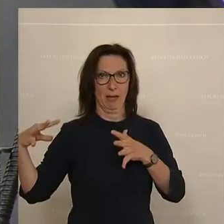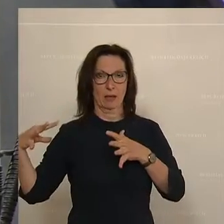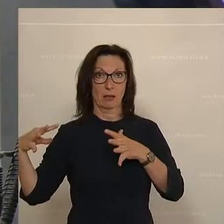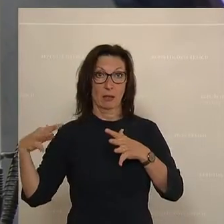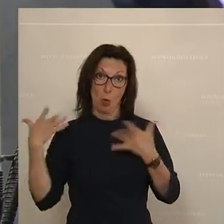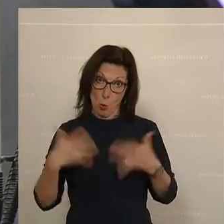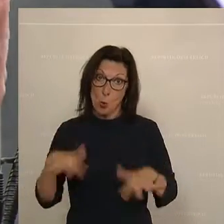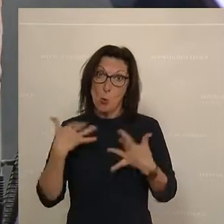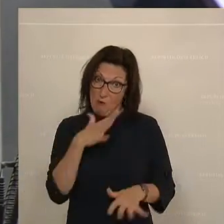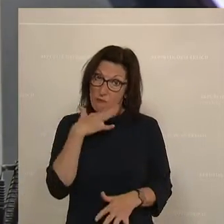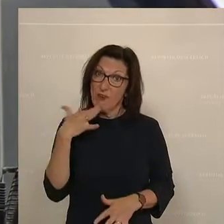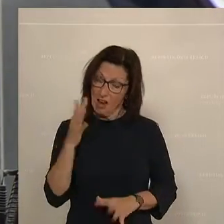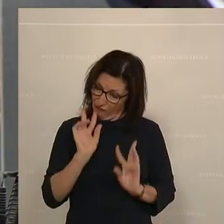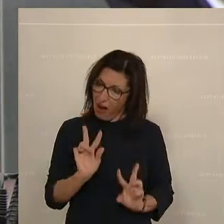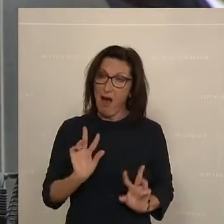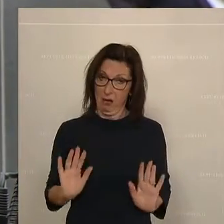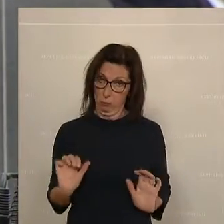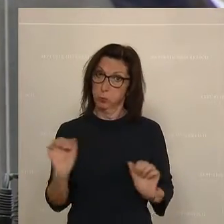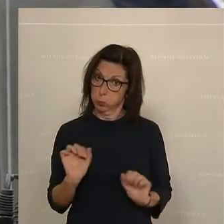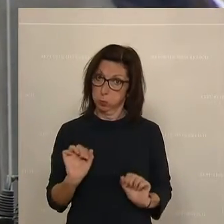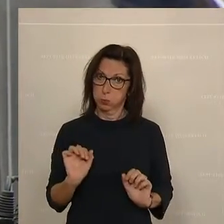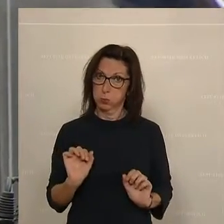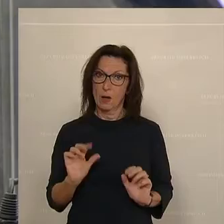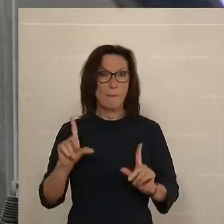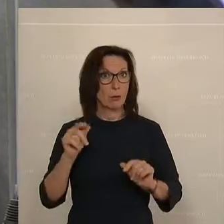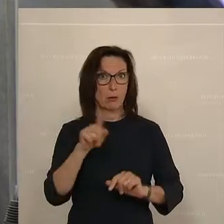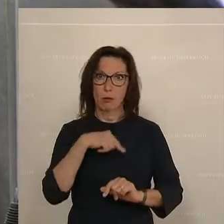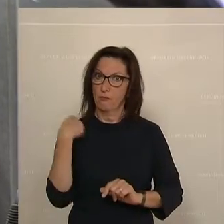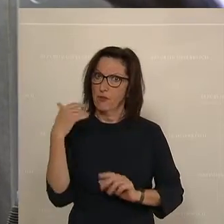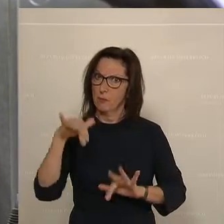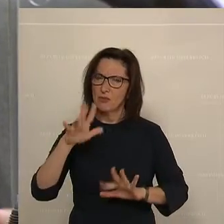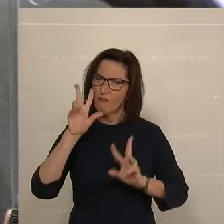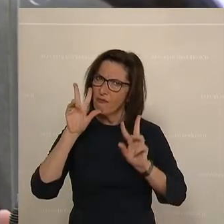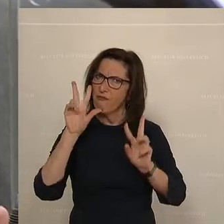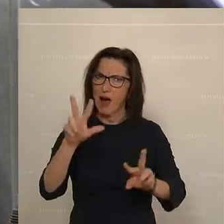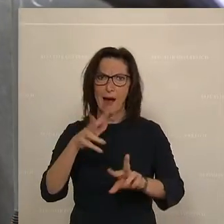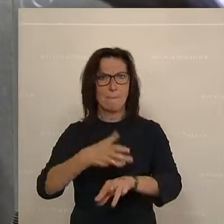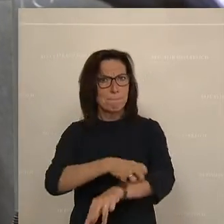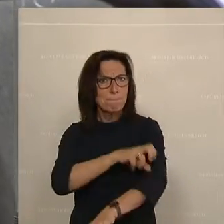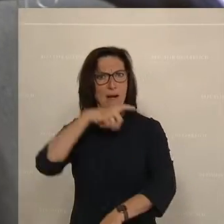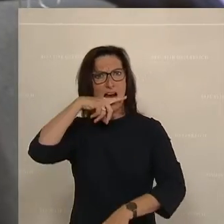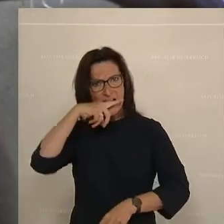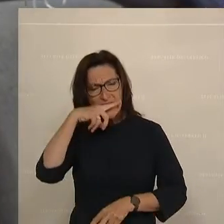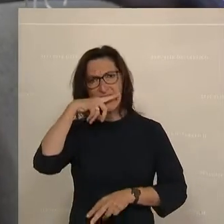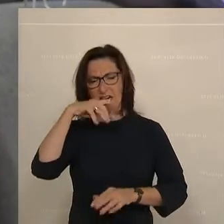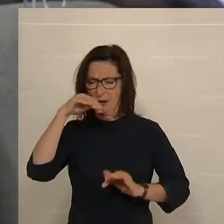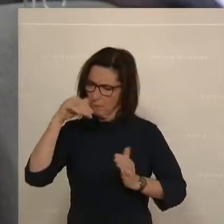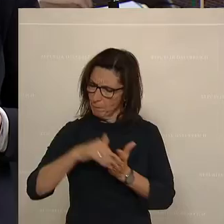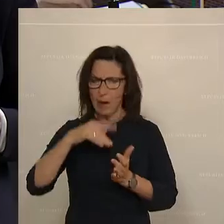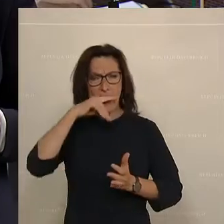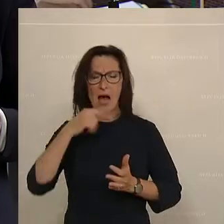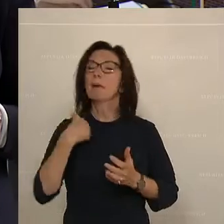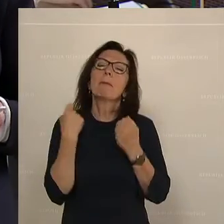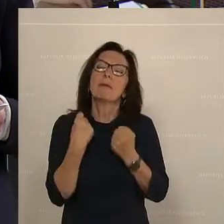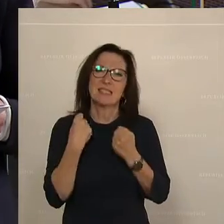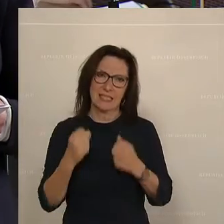ist richtig viel. Dafür braucht es einen Kraftakt. Aber es geht, das wissen wir. Davon bin ich auch überzeugt.